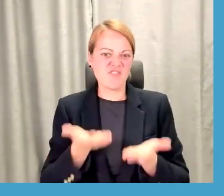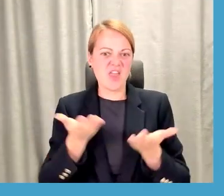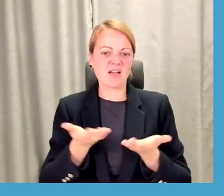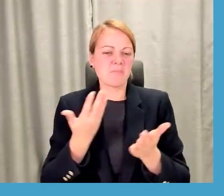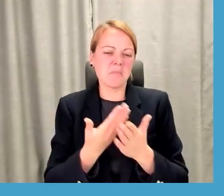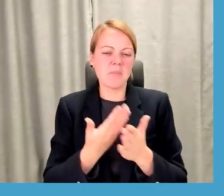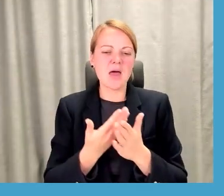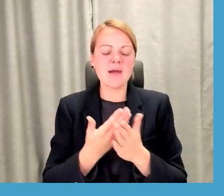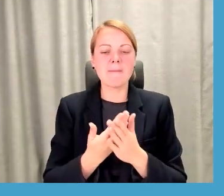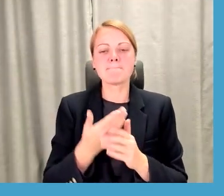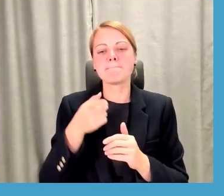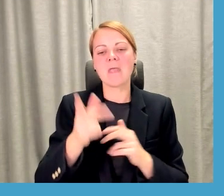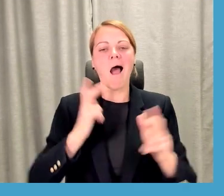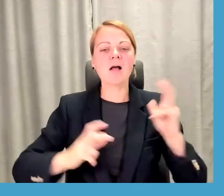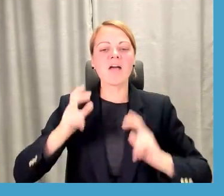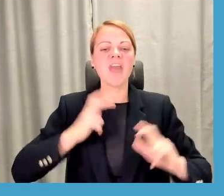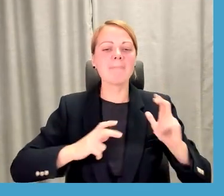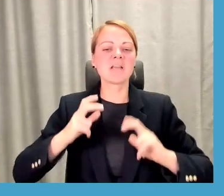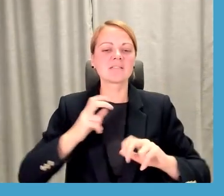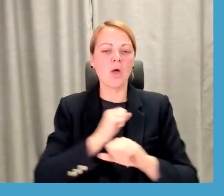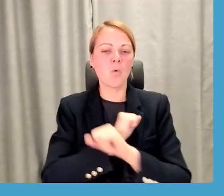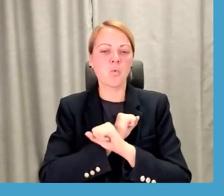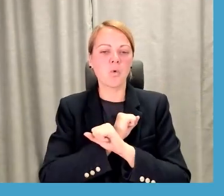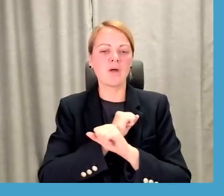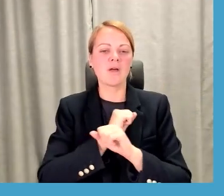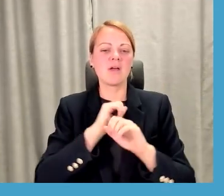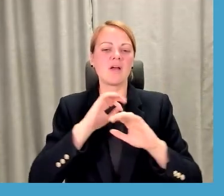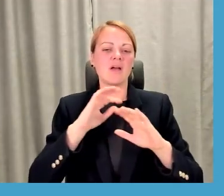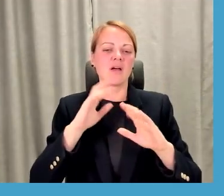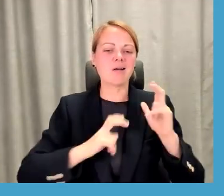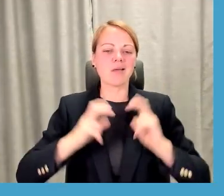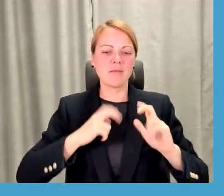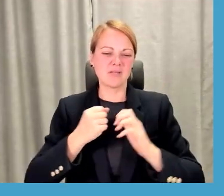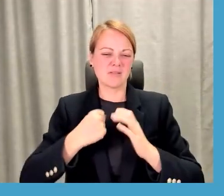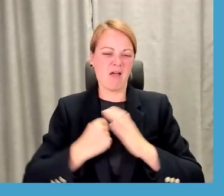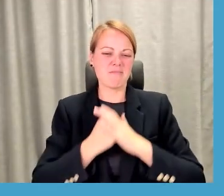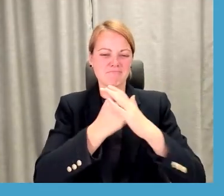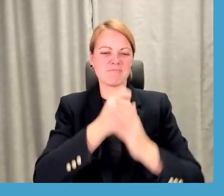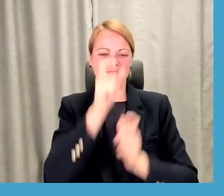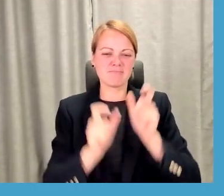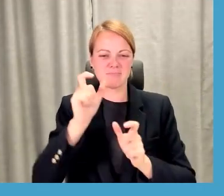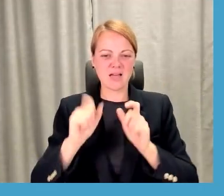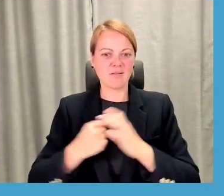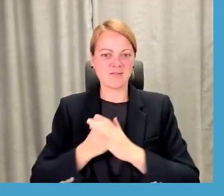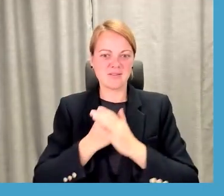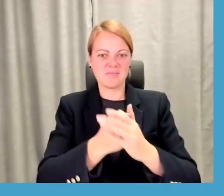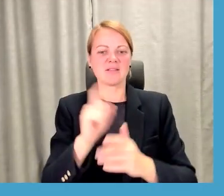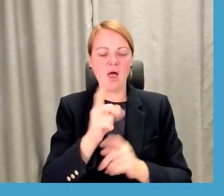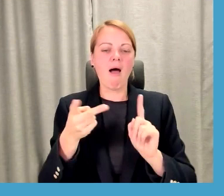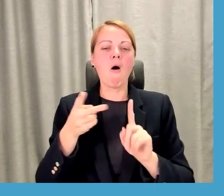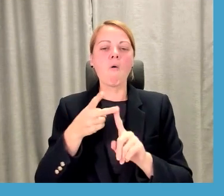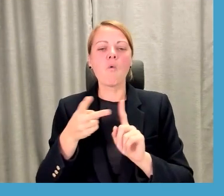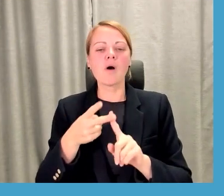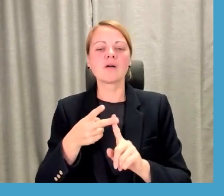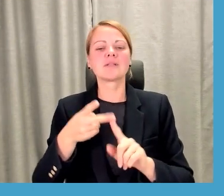akadēmiskais personāls un kolēģi tomēr atbalsta, tas būtu viens, otrs mudināt tomēr